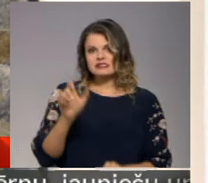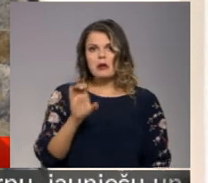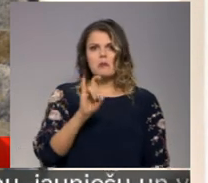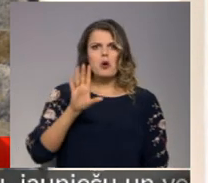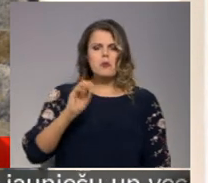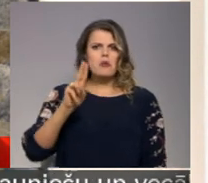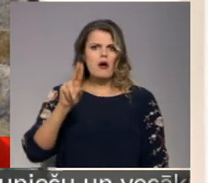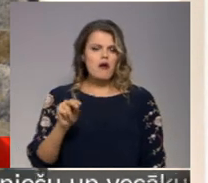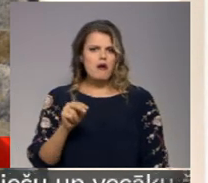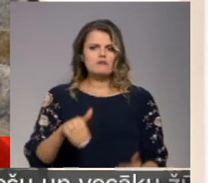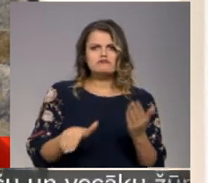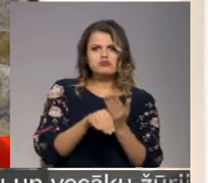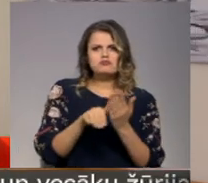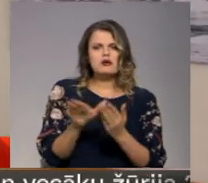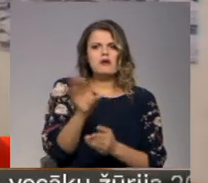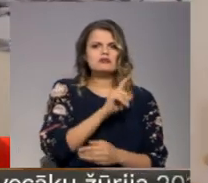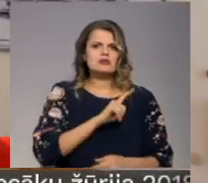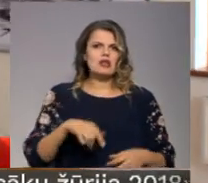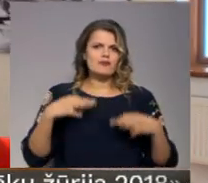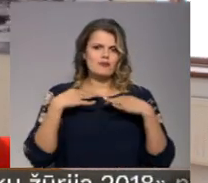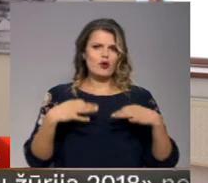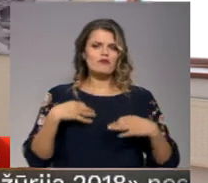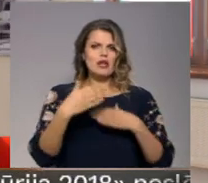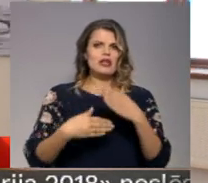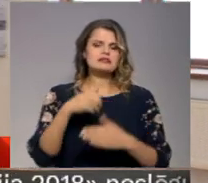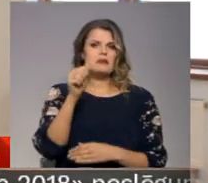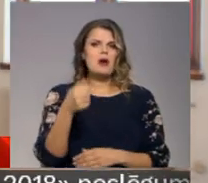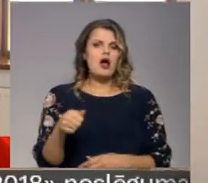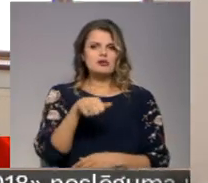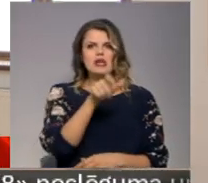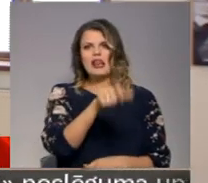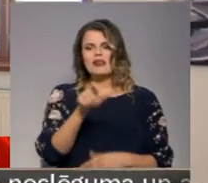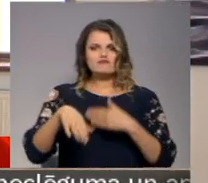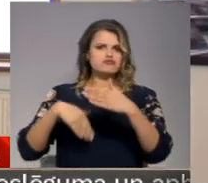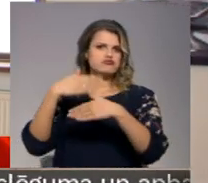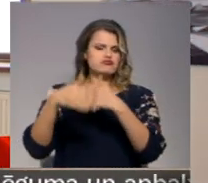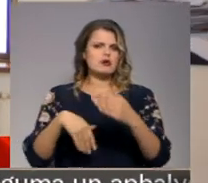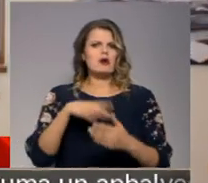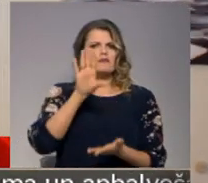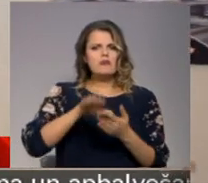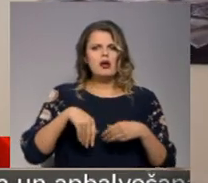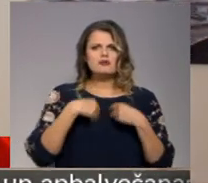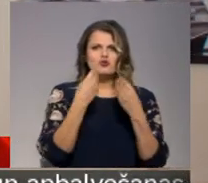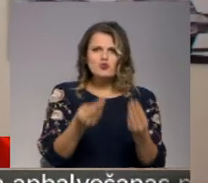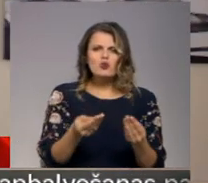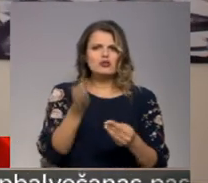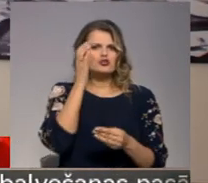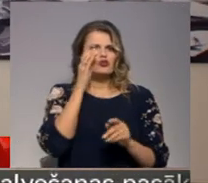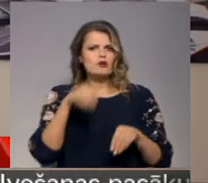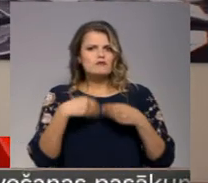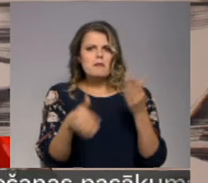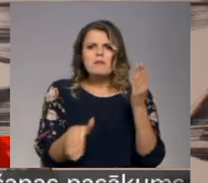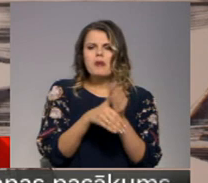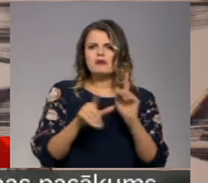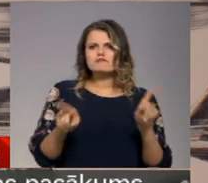bijusi līdzēs visiem profesionālo Latvijas tekstilmākslinieku paudzēm. Daloties ar savu pieredzi un zināšanām, palīdzot attīstīt